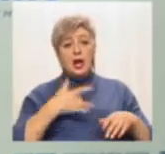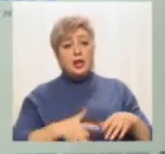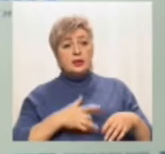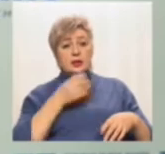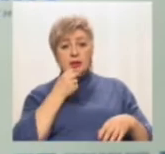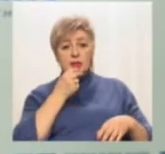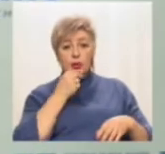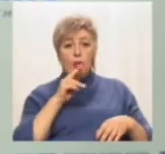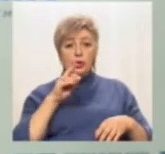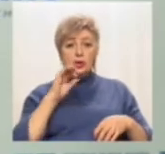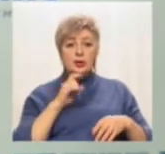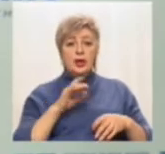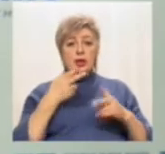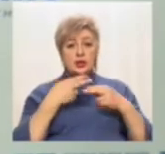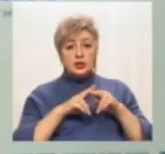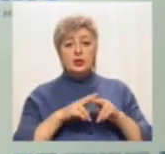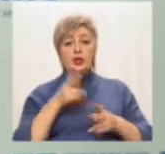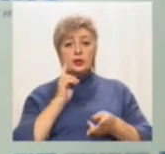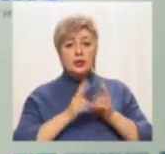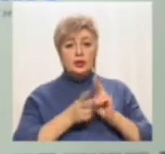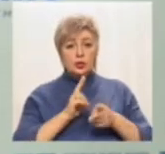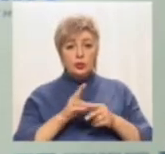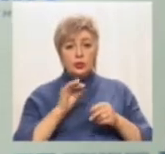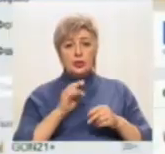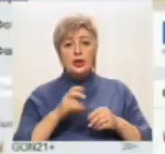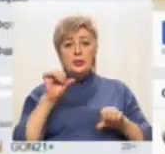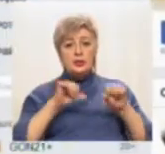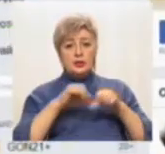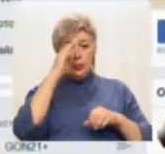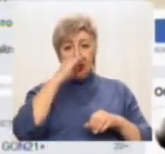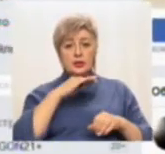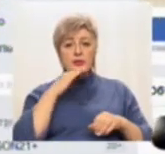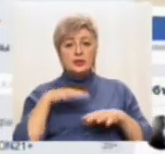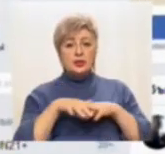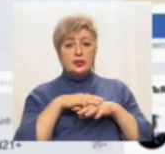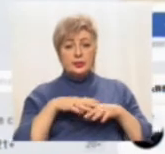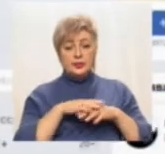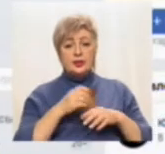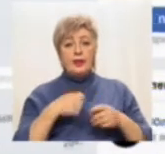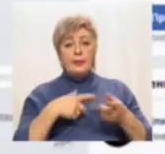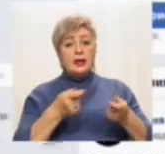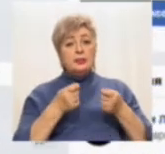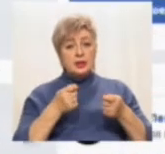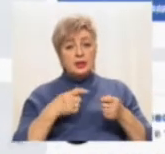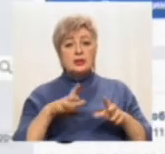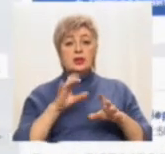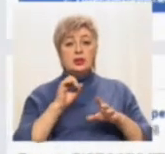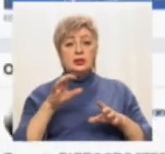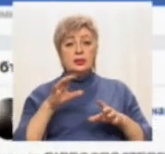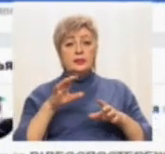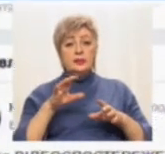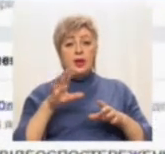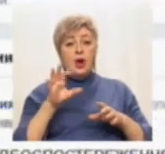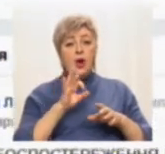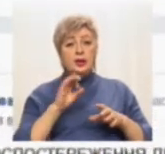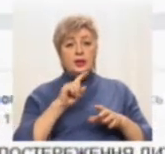інженер-технолог і представники батьківської громади. Адміністраторка батьківської спільноти у соцмережі «Освіта Дніпра»